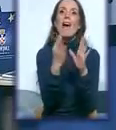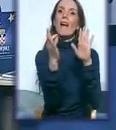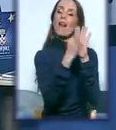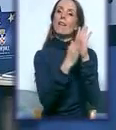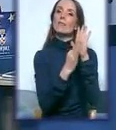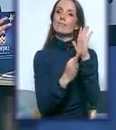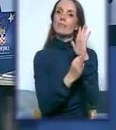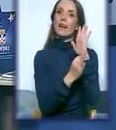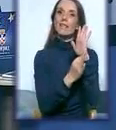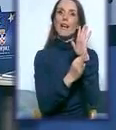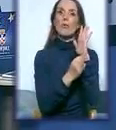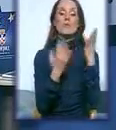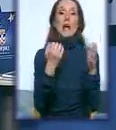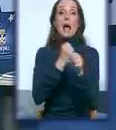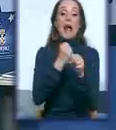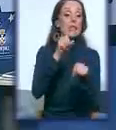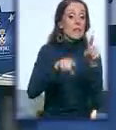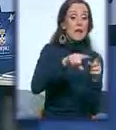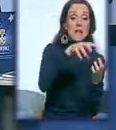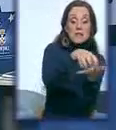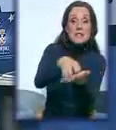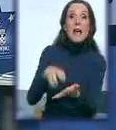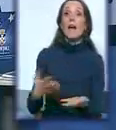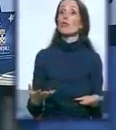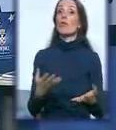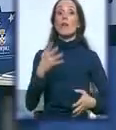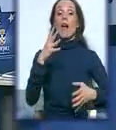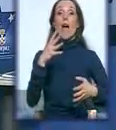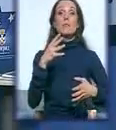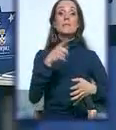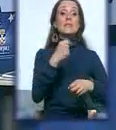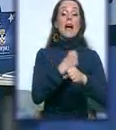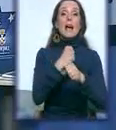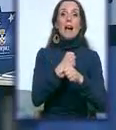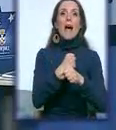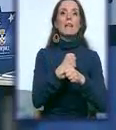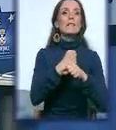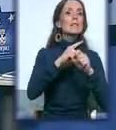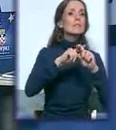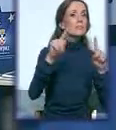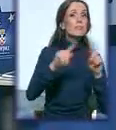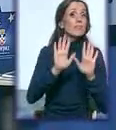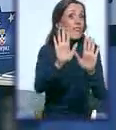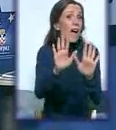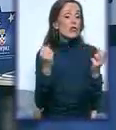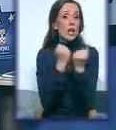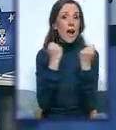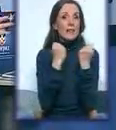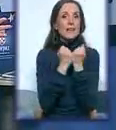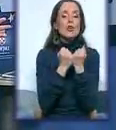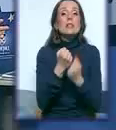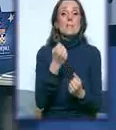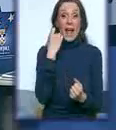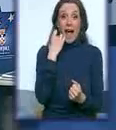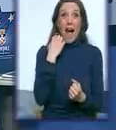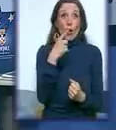rad, određenih sektora, određenih nivoa onoga što jesu, čak i vaše aktivnosti. Šta biste vi,